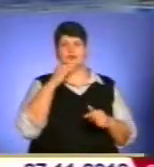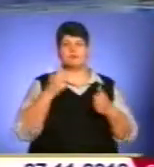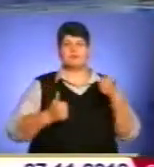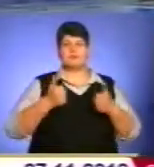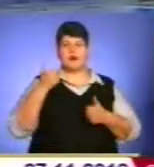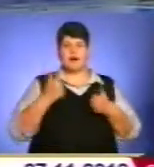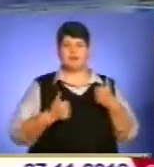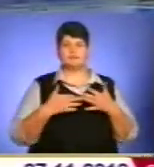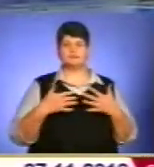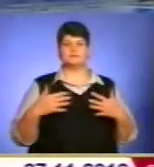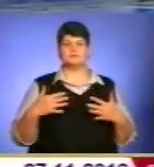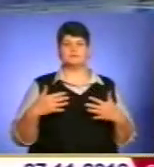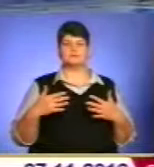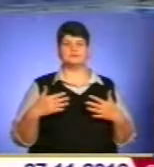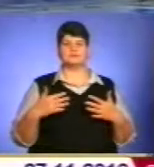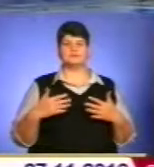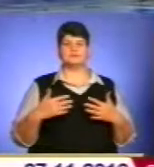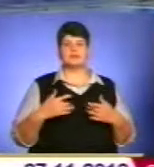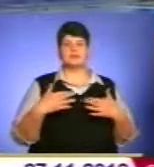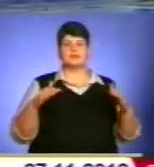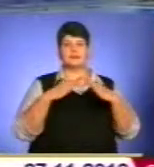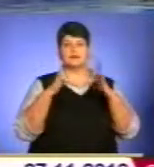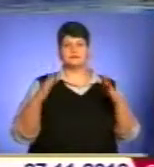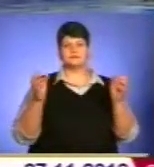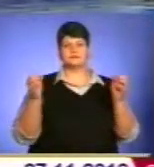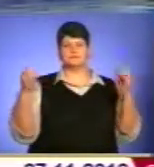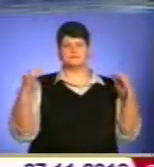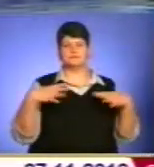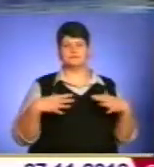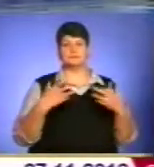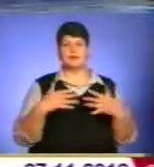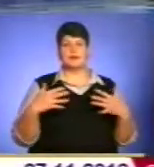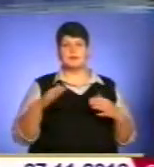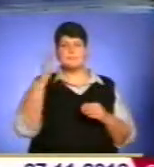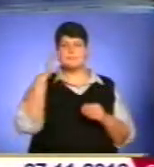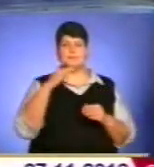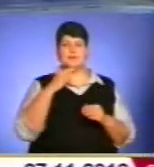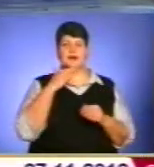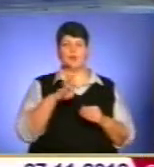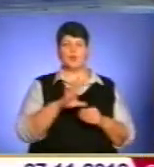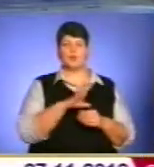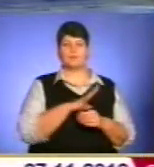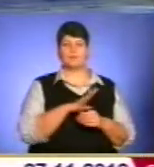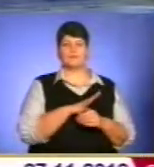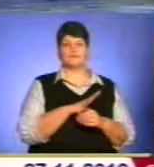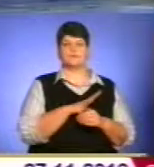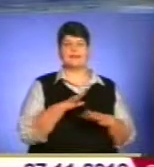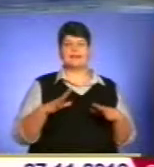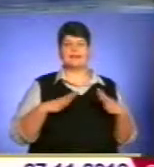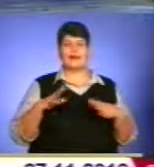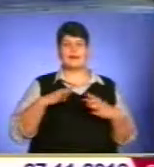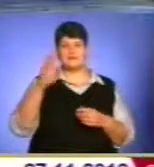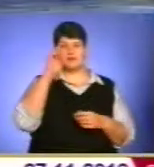на табори різні, спортивні. І батько, дійсно, був тренер від